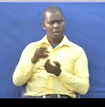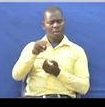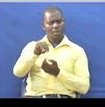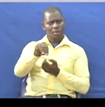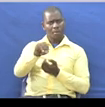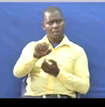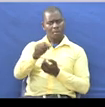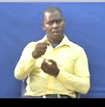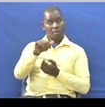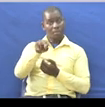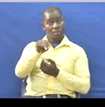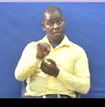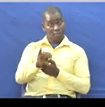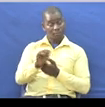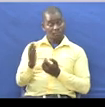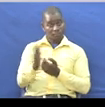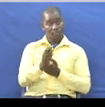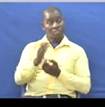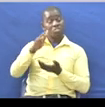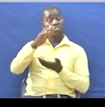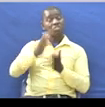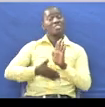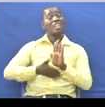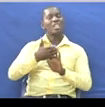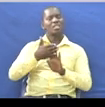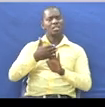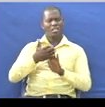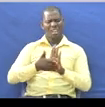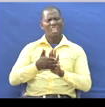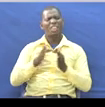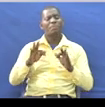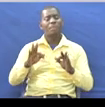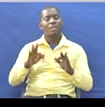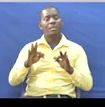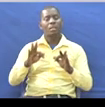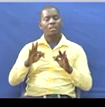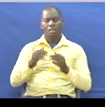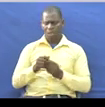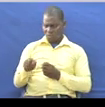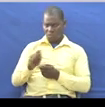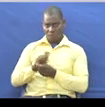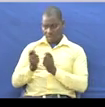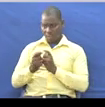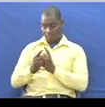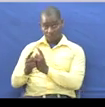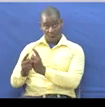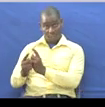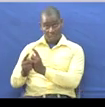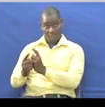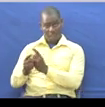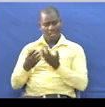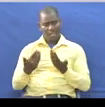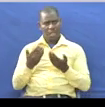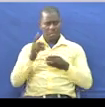muundo wa matini chanzi Ndo wambayo na jali zaidi Matini chanzi inasemaji Wambayo mfasiri ya nashurika nayo sana Kwa hiyo wakati wa